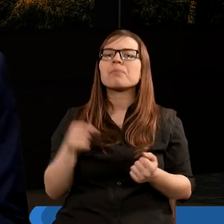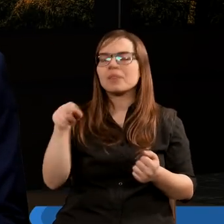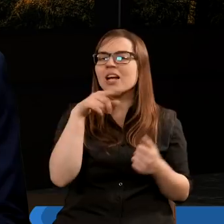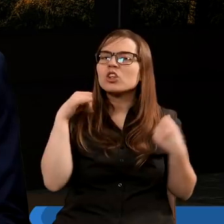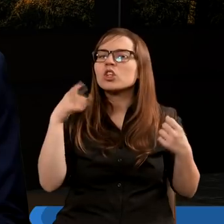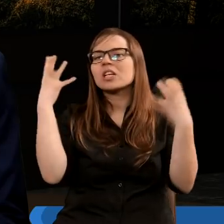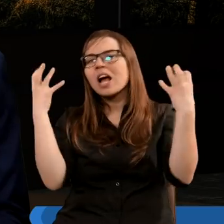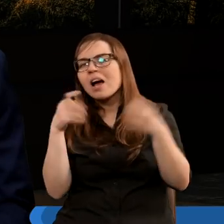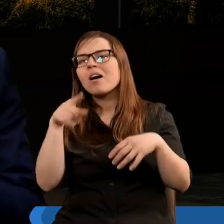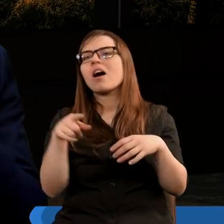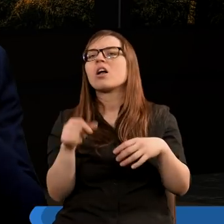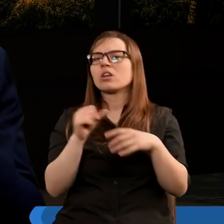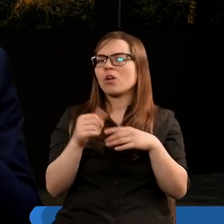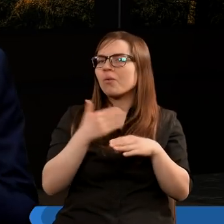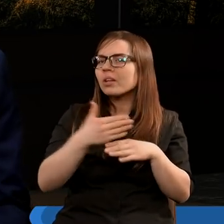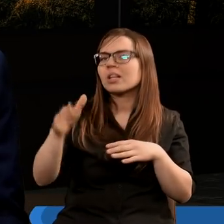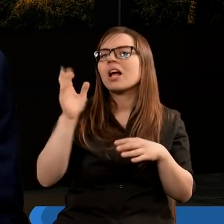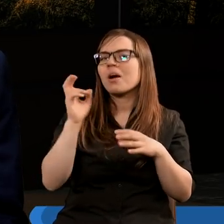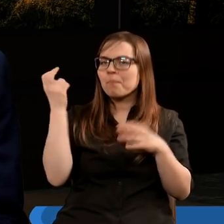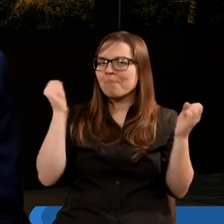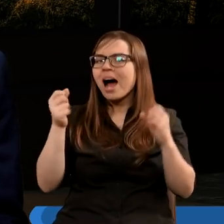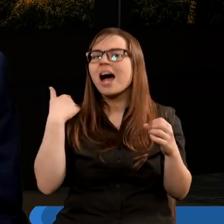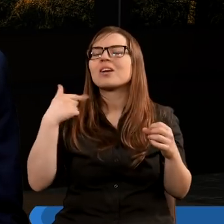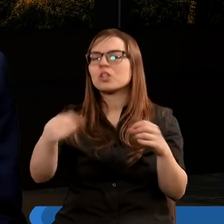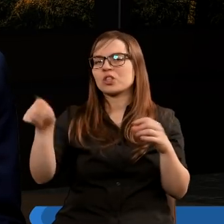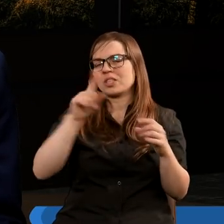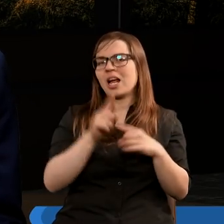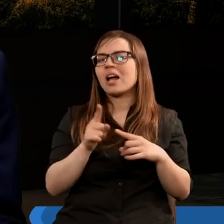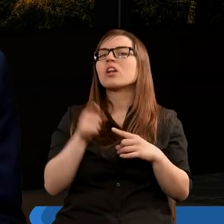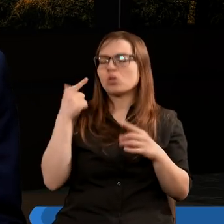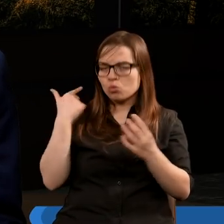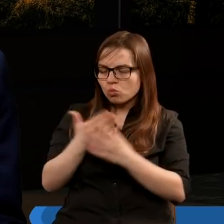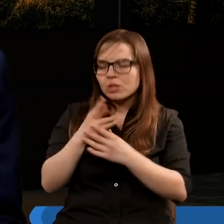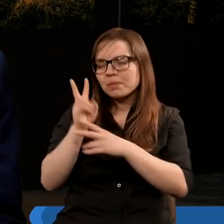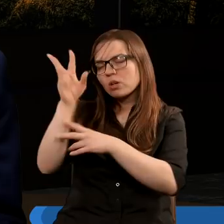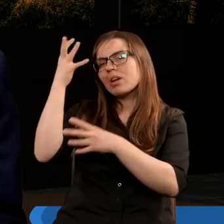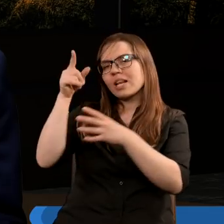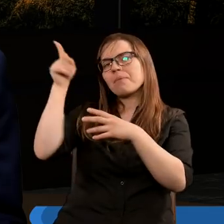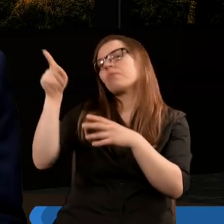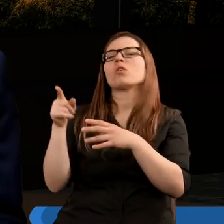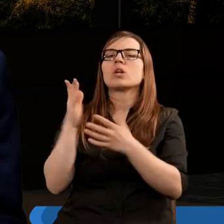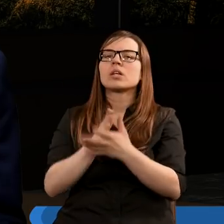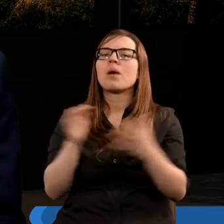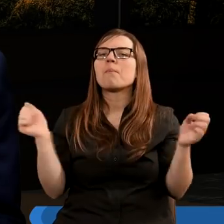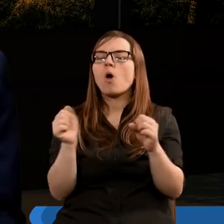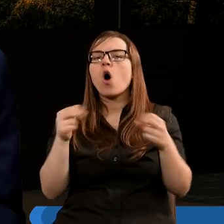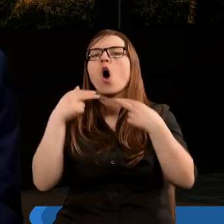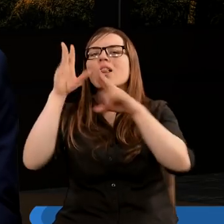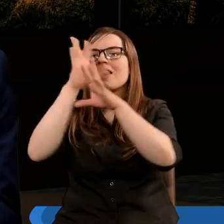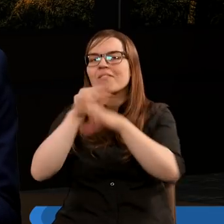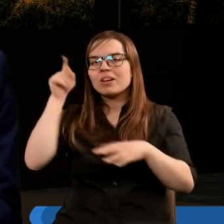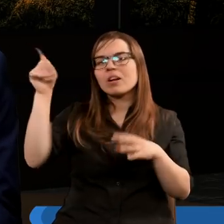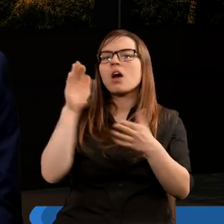siły ciemności, że one są potężne i zaczynamy się bać ich, to automatycznie służymy im. Dlatego ta bojaźń i oddawanie chwały